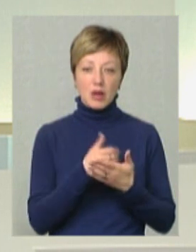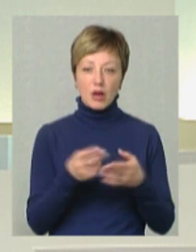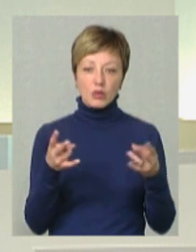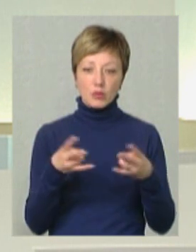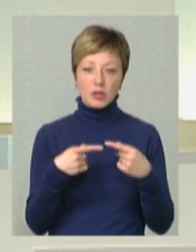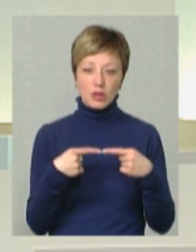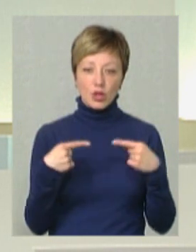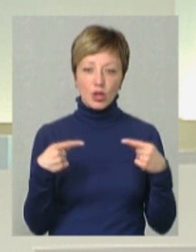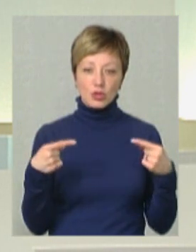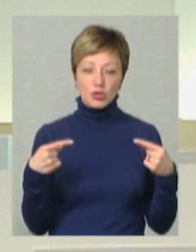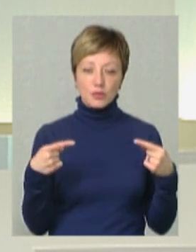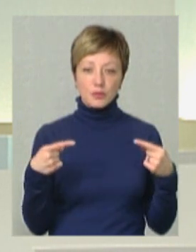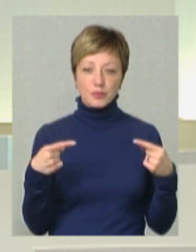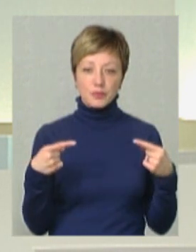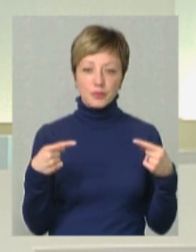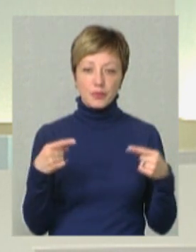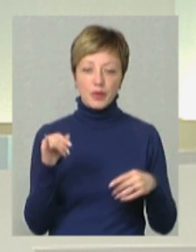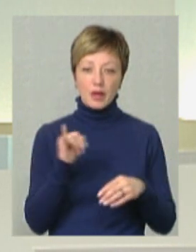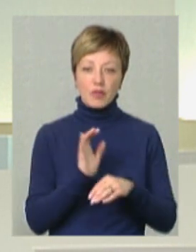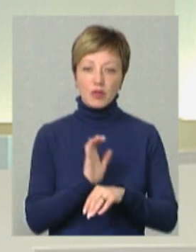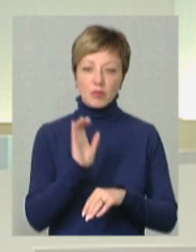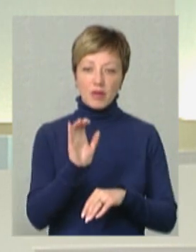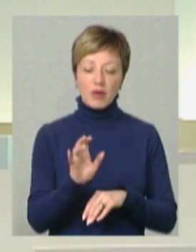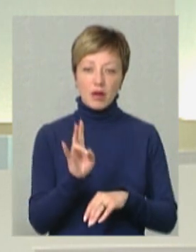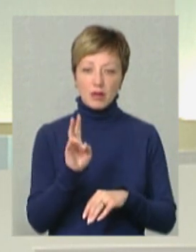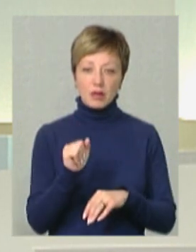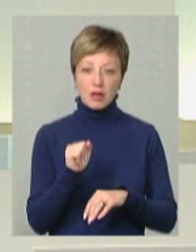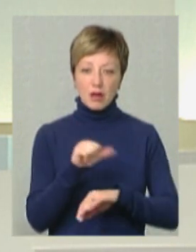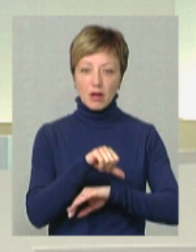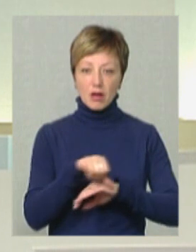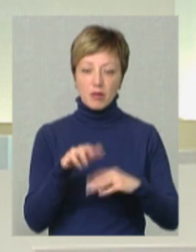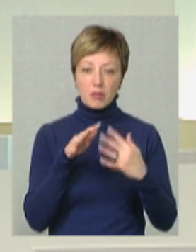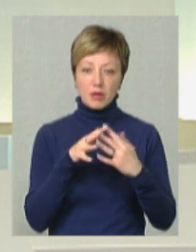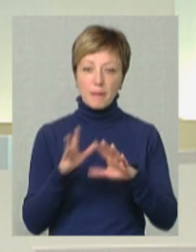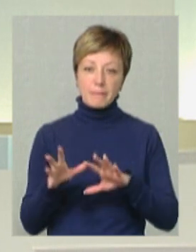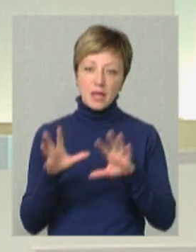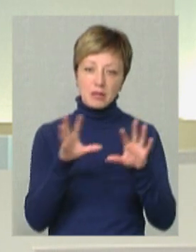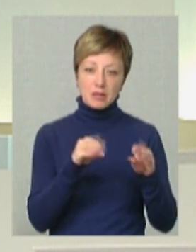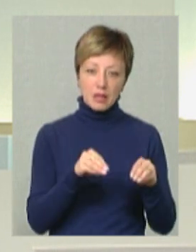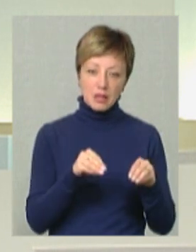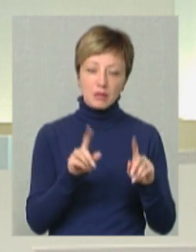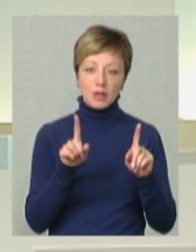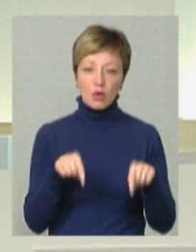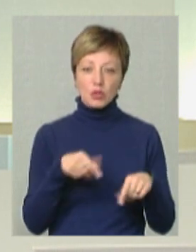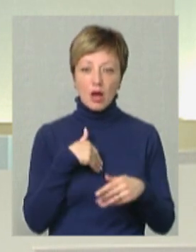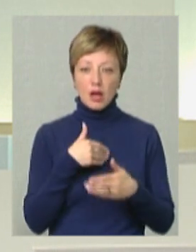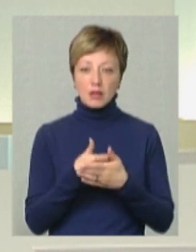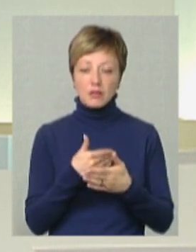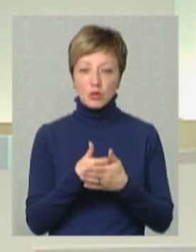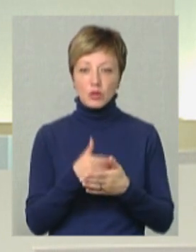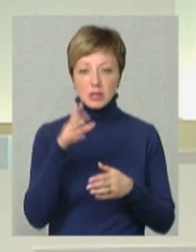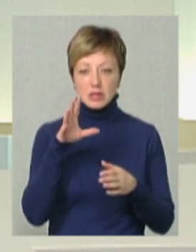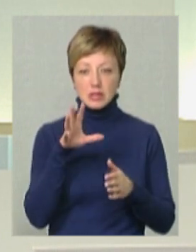речі і відправляють їх на передову чи переселенцям. Також активно колеги